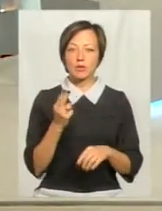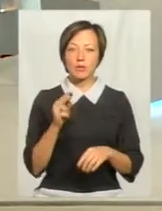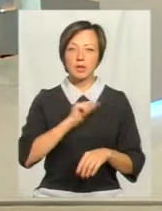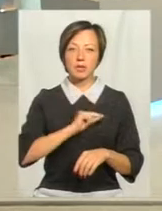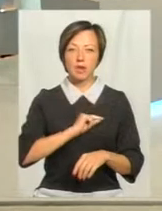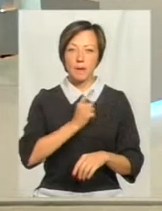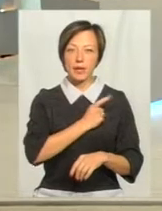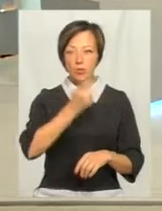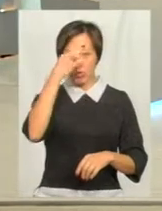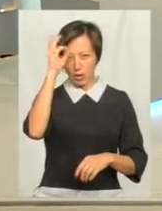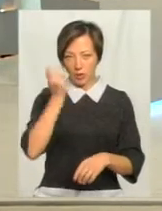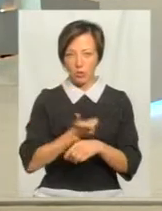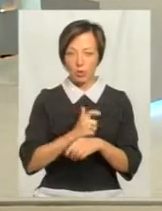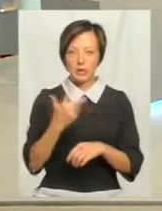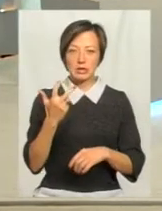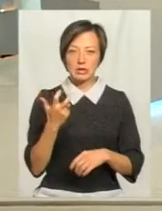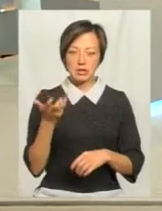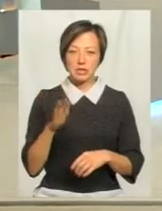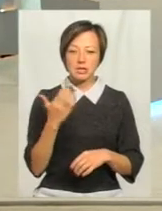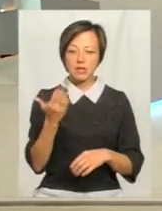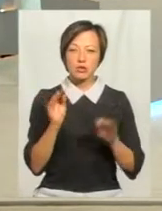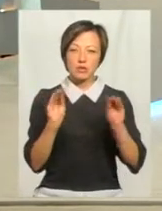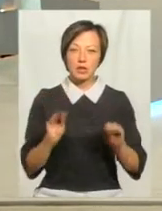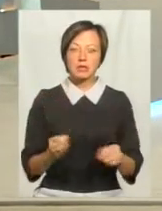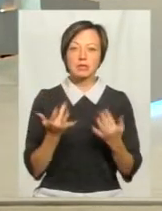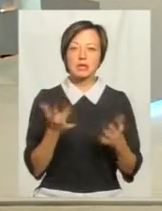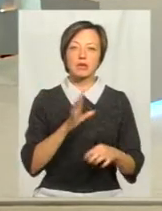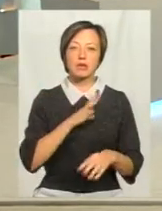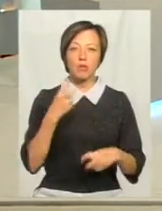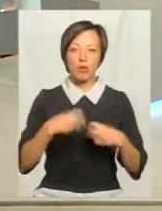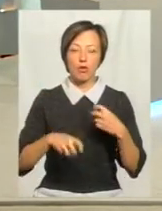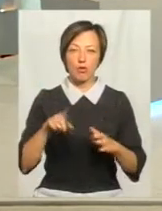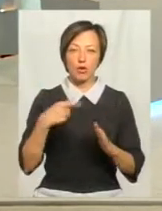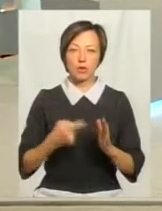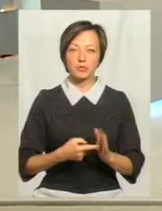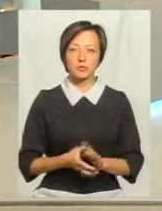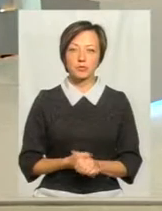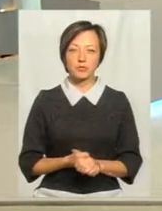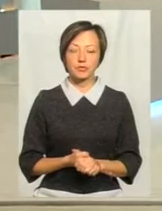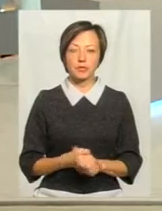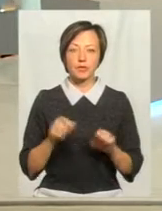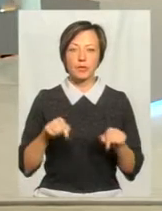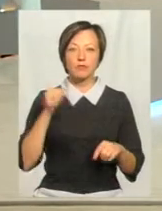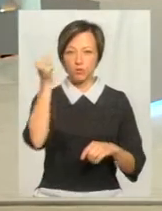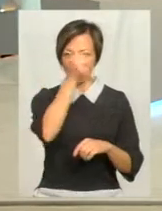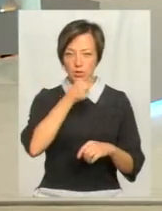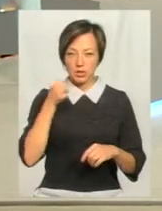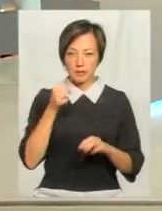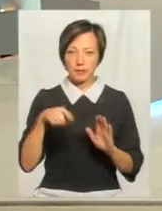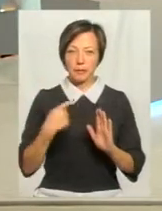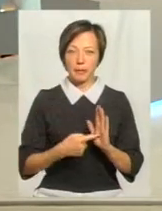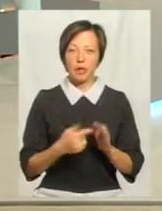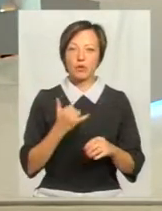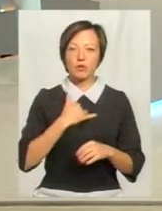поліції понад 300. А за вашими даними, скільки було поломок в цьому році? В цьому році у нас,